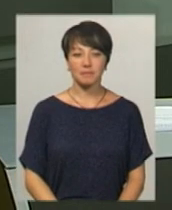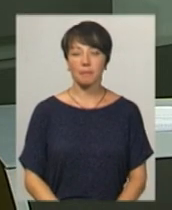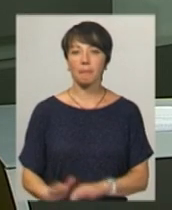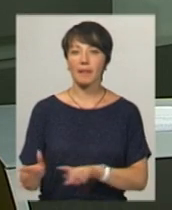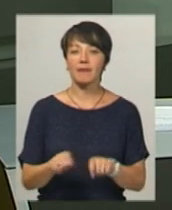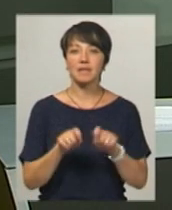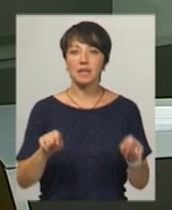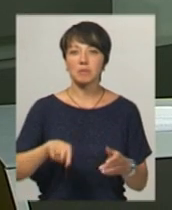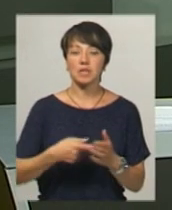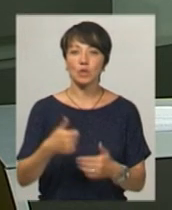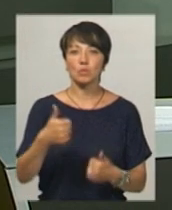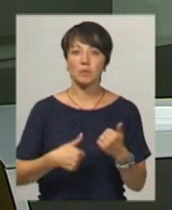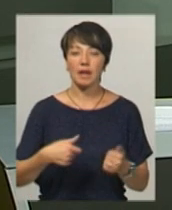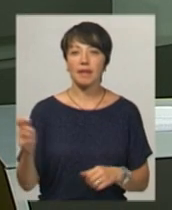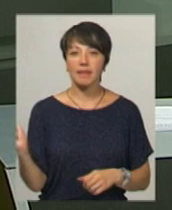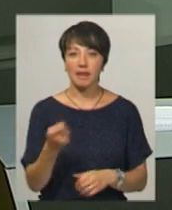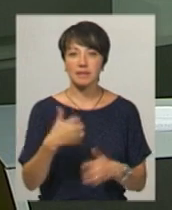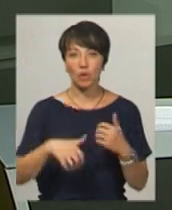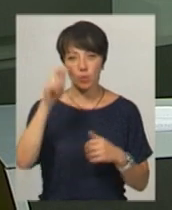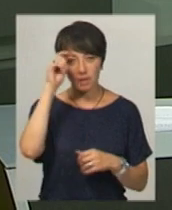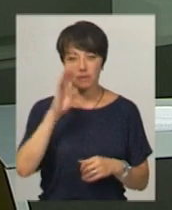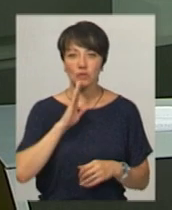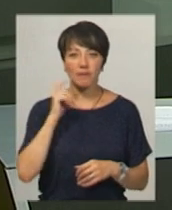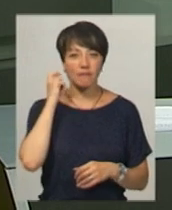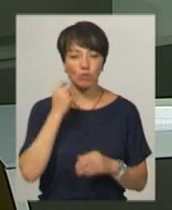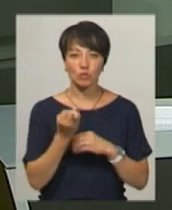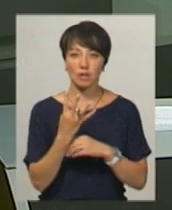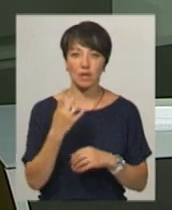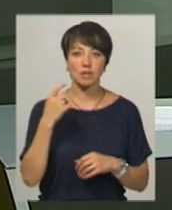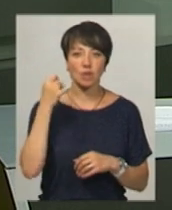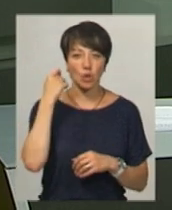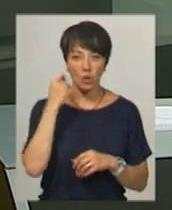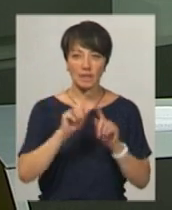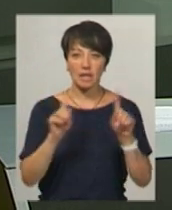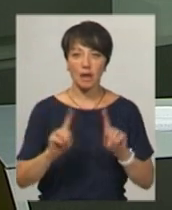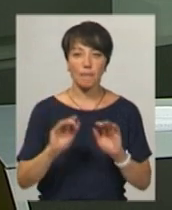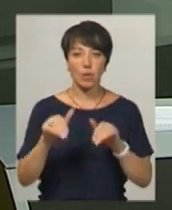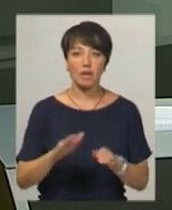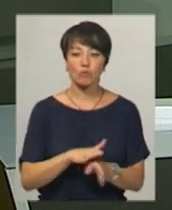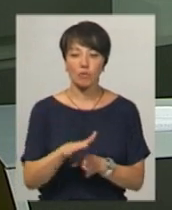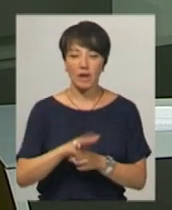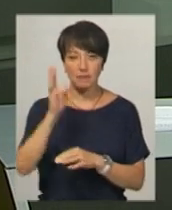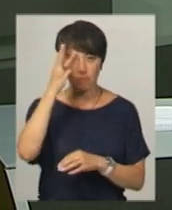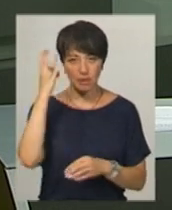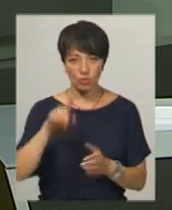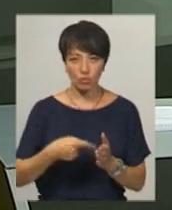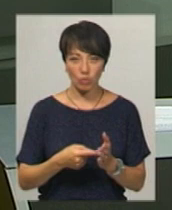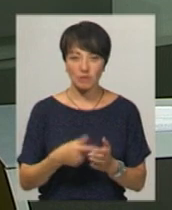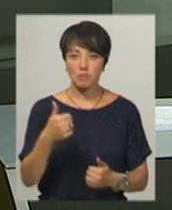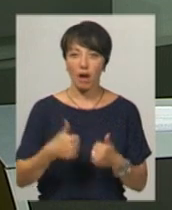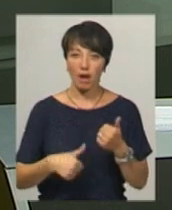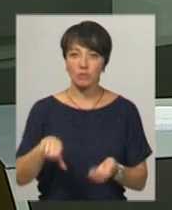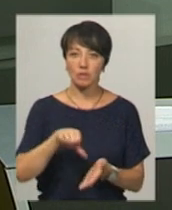Відкритий міський турнір з тенісу серед юнаків та дівчат віком до 14 років «Зірки Поділя» відбувається у Хмельницькому. У